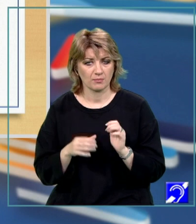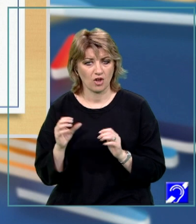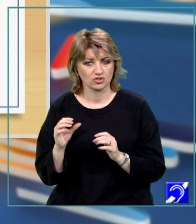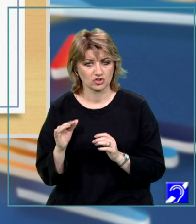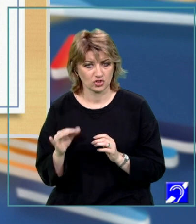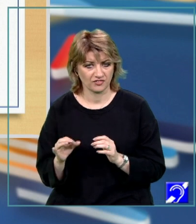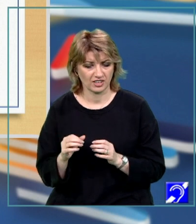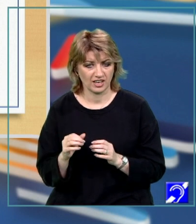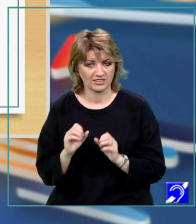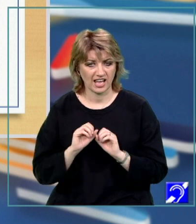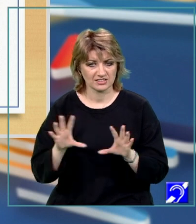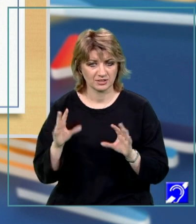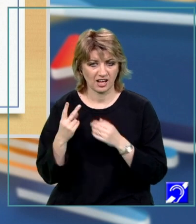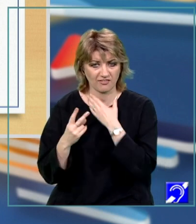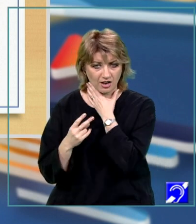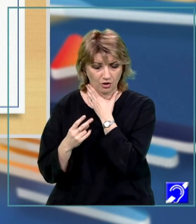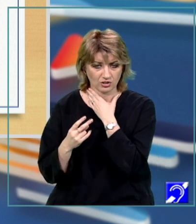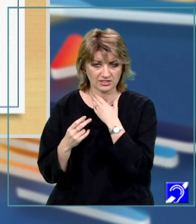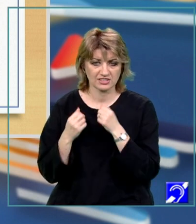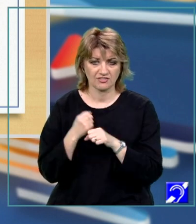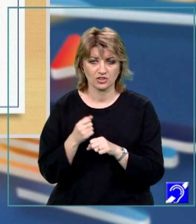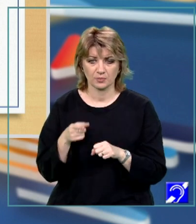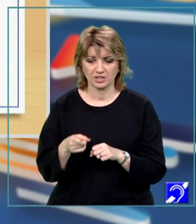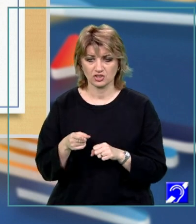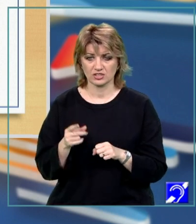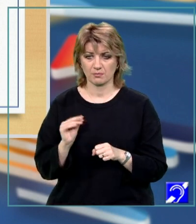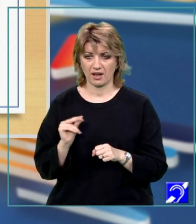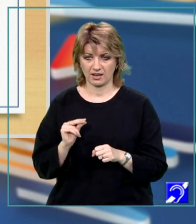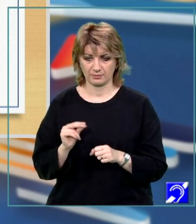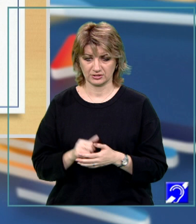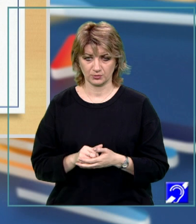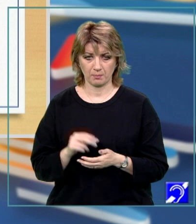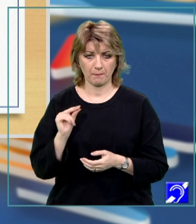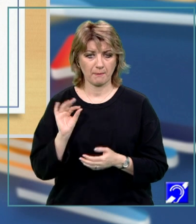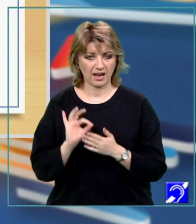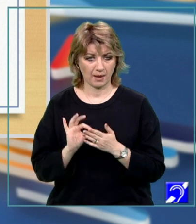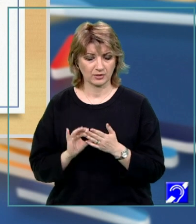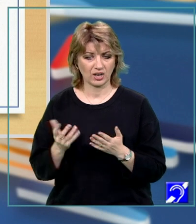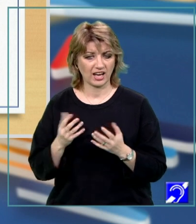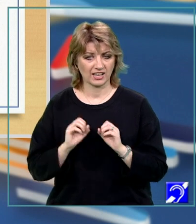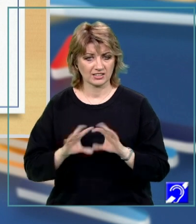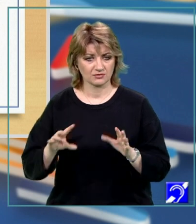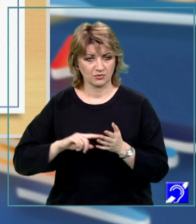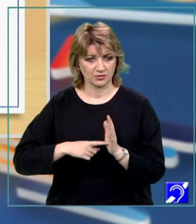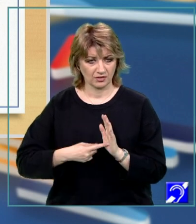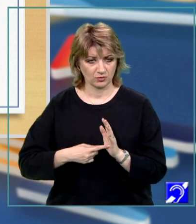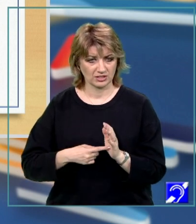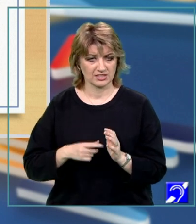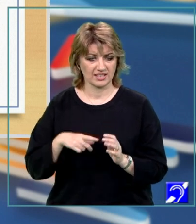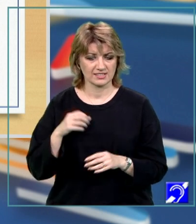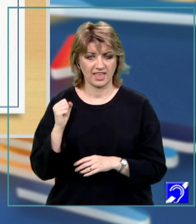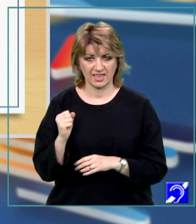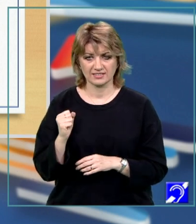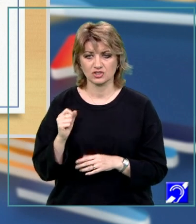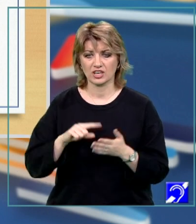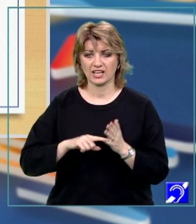că transmiterea valorii se face prin acest parametru către modulul apelant. Parametru care furnizează rezultatul solicitat este S